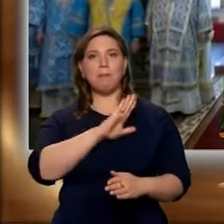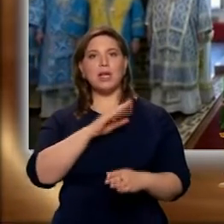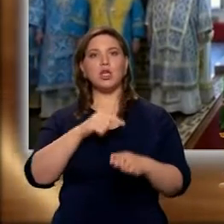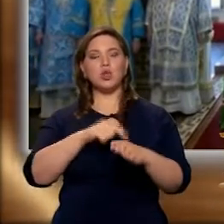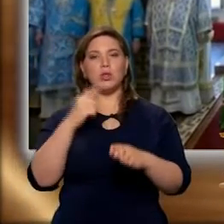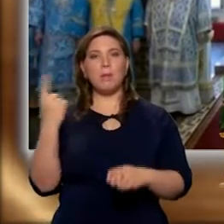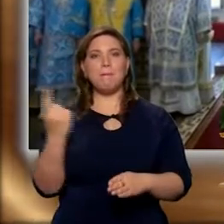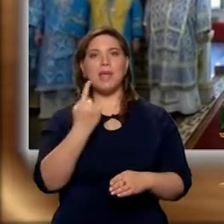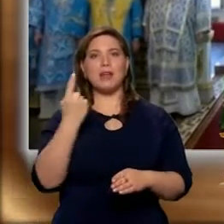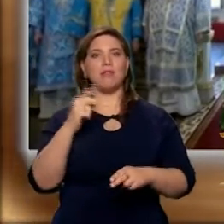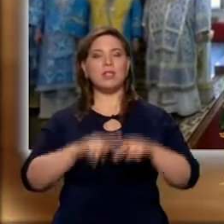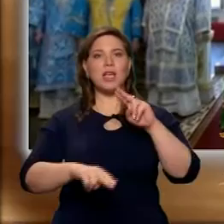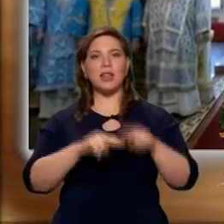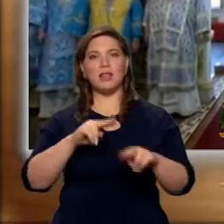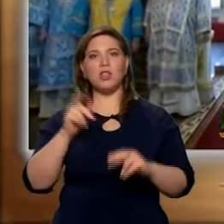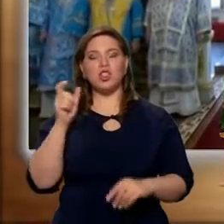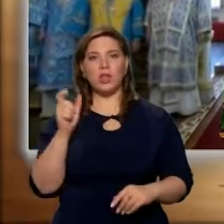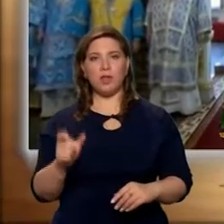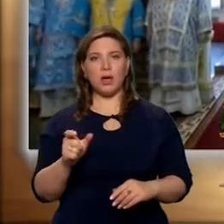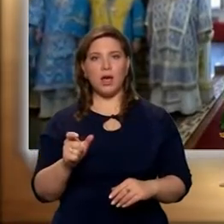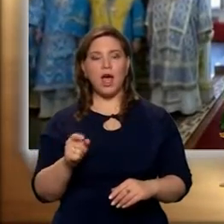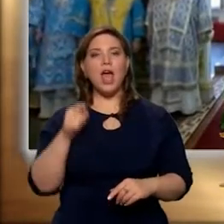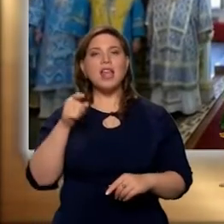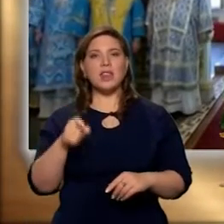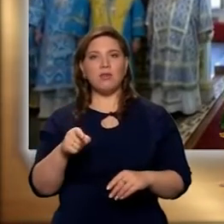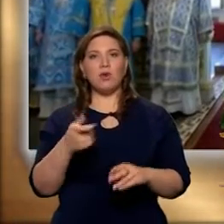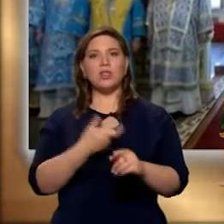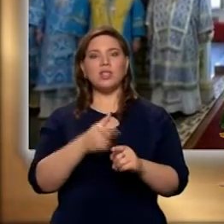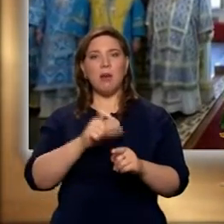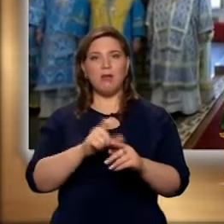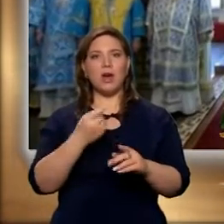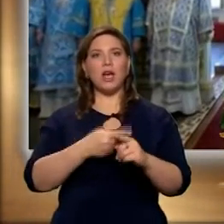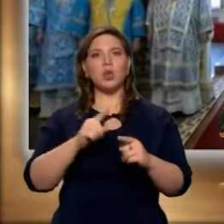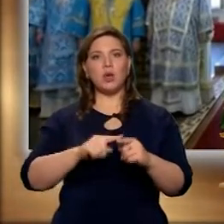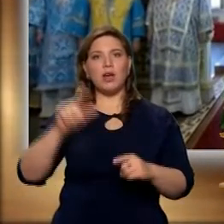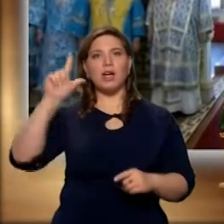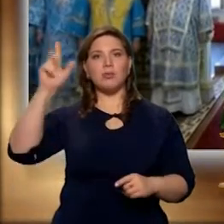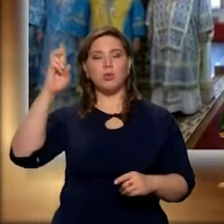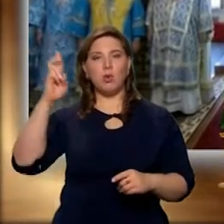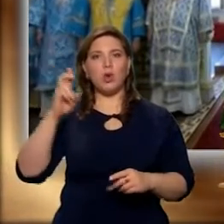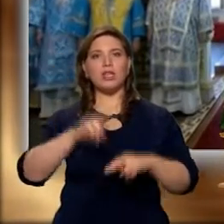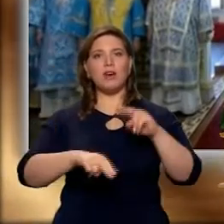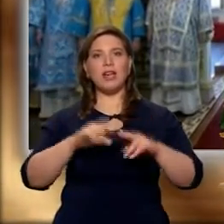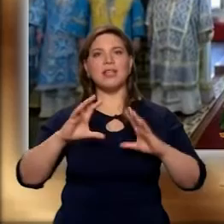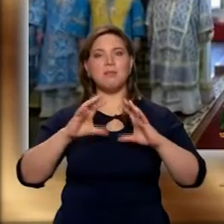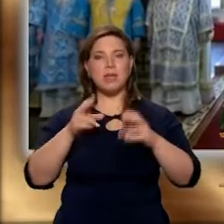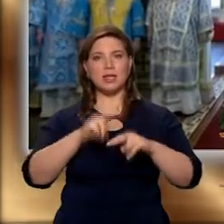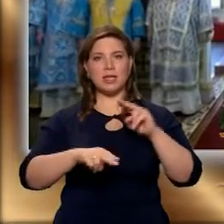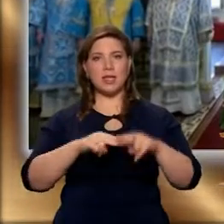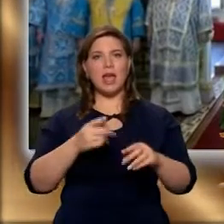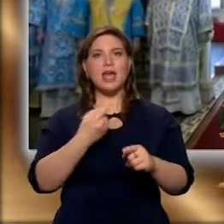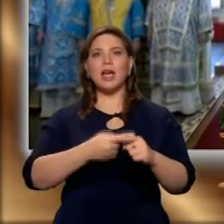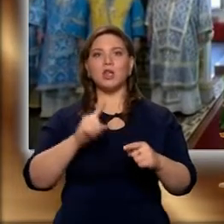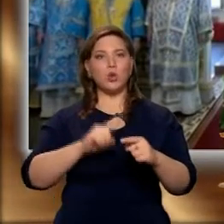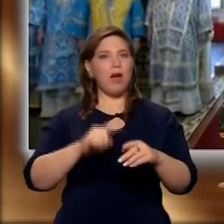первозданного человека, того самого, которого Господь, Бог, Творец мира создал, и которого